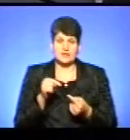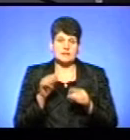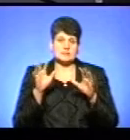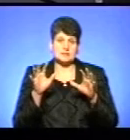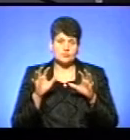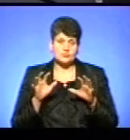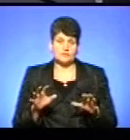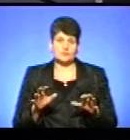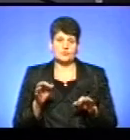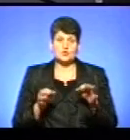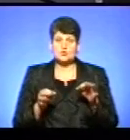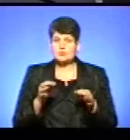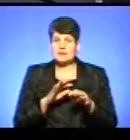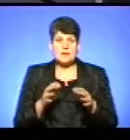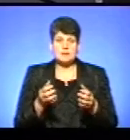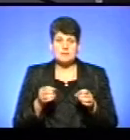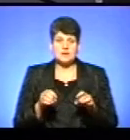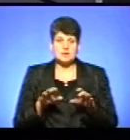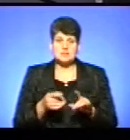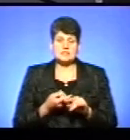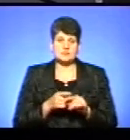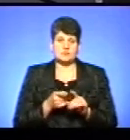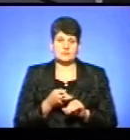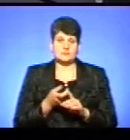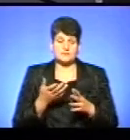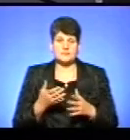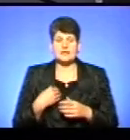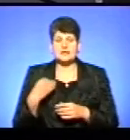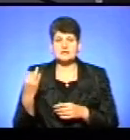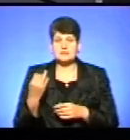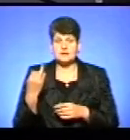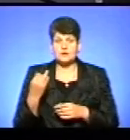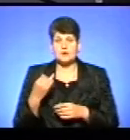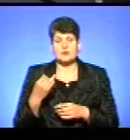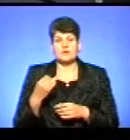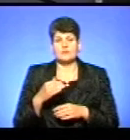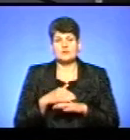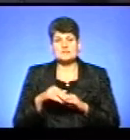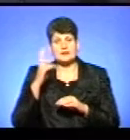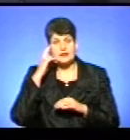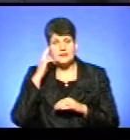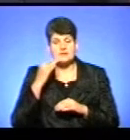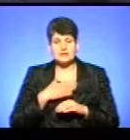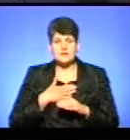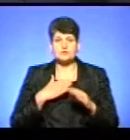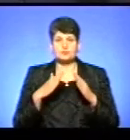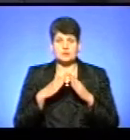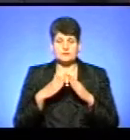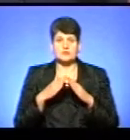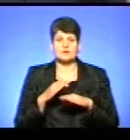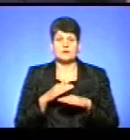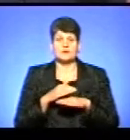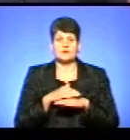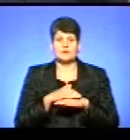законодавству. Суд не приймає рішень з того приводу. Мене інтересувала котєрня на Київській, бо наш дім від котєрні